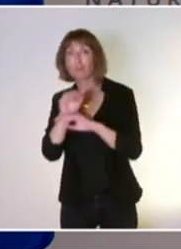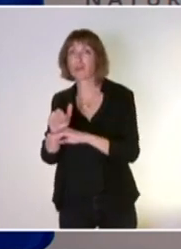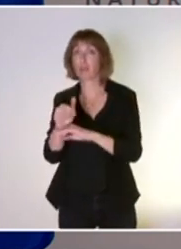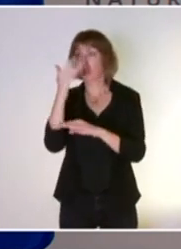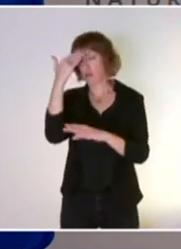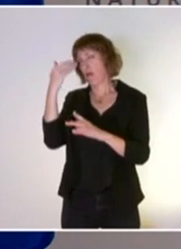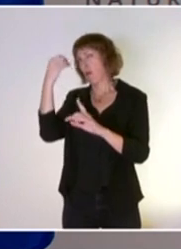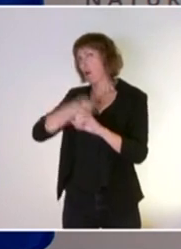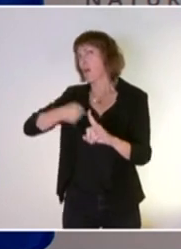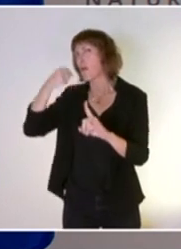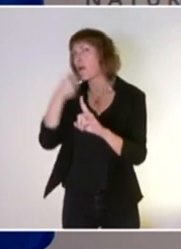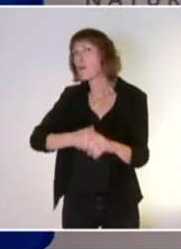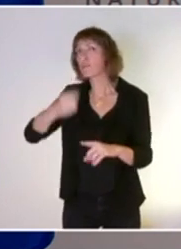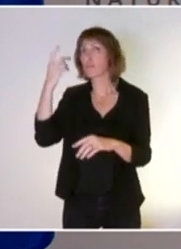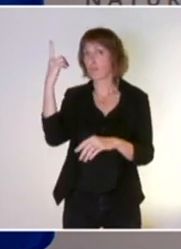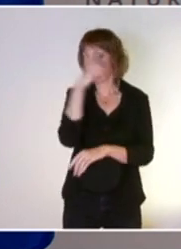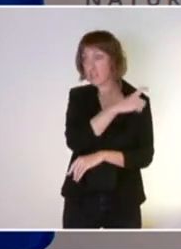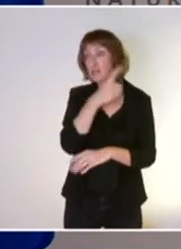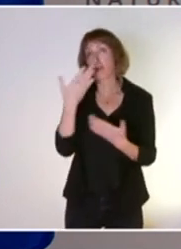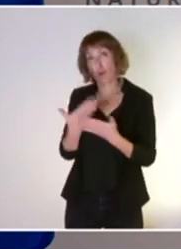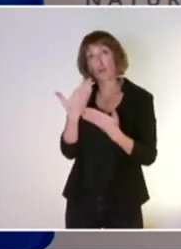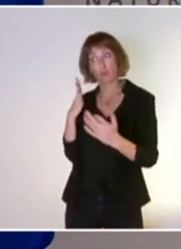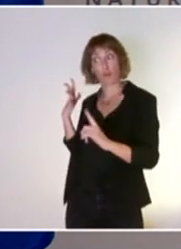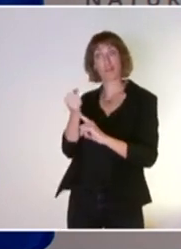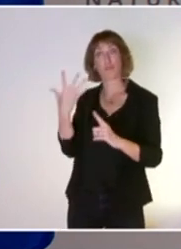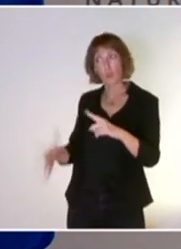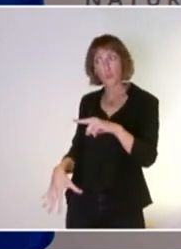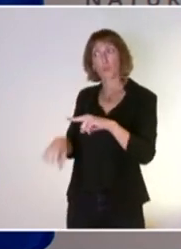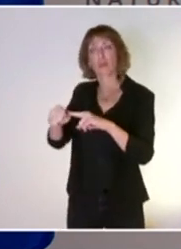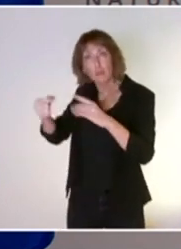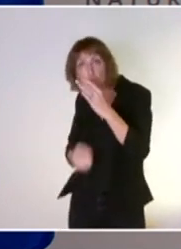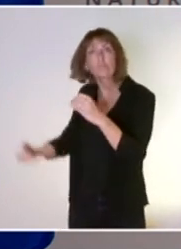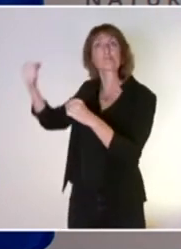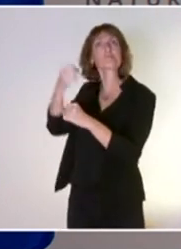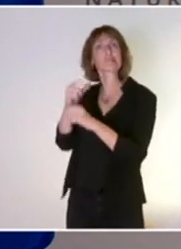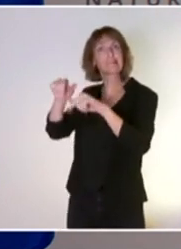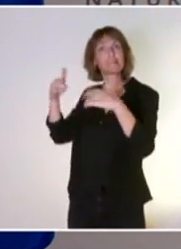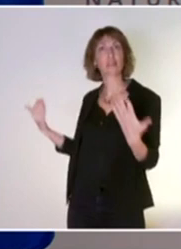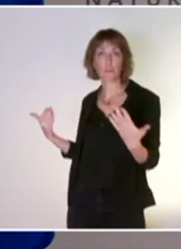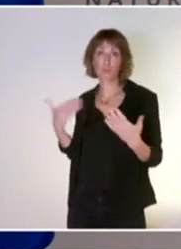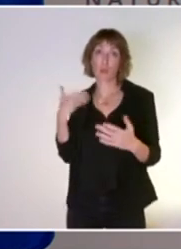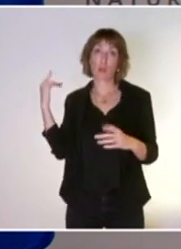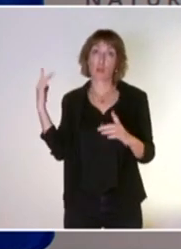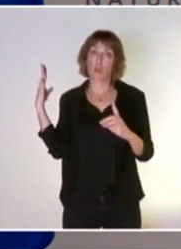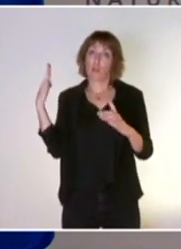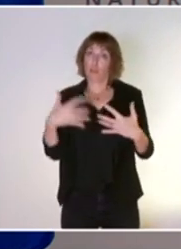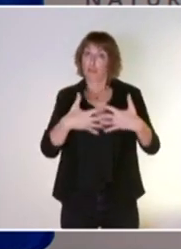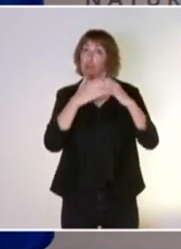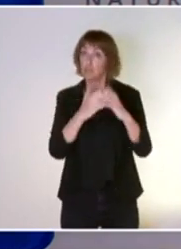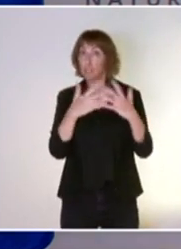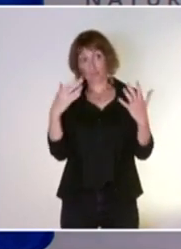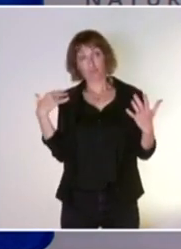ce nouveau défi de la restauration. Donc ce dispositif Natura 2000, d'abord, nous en avons fait ce très bon bilan.